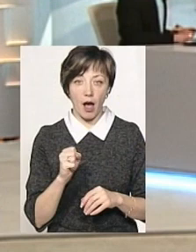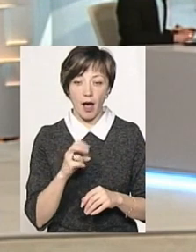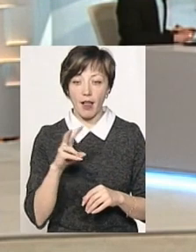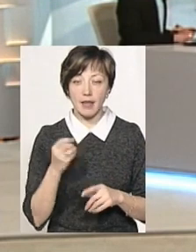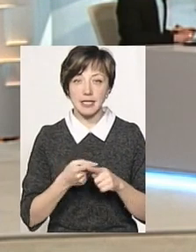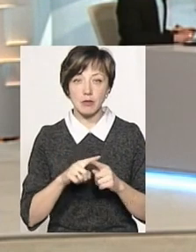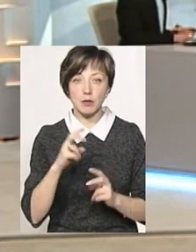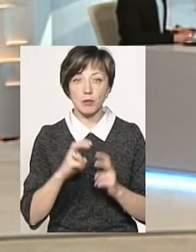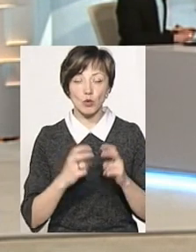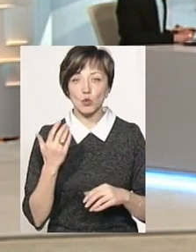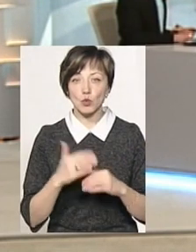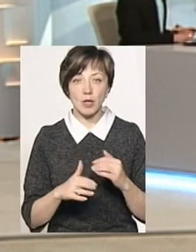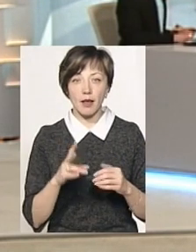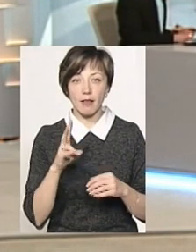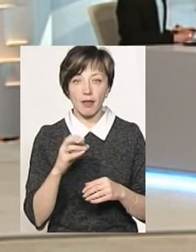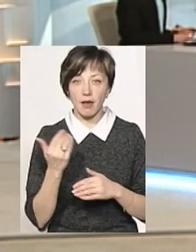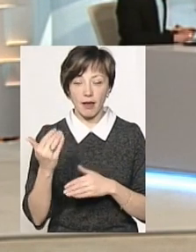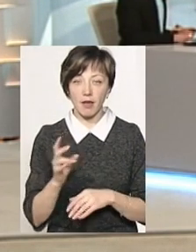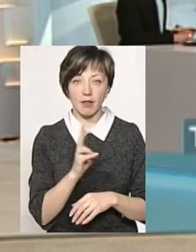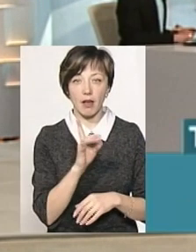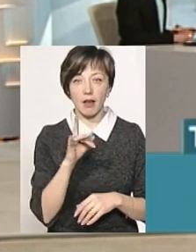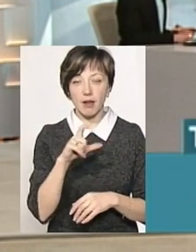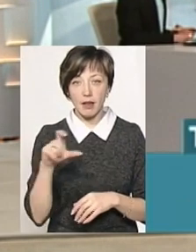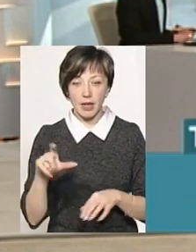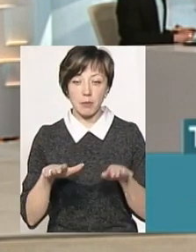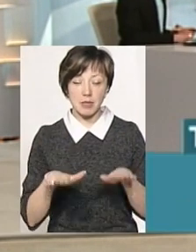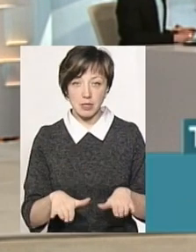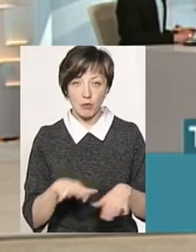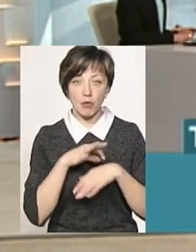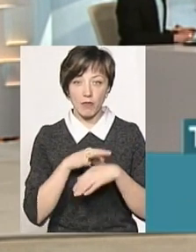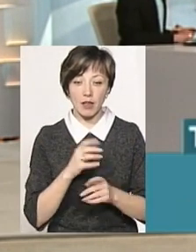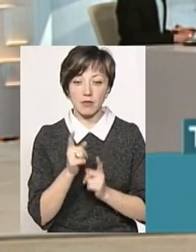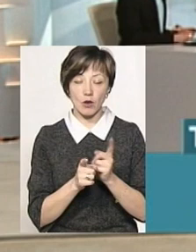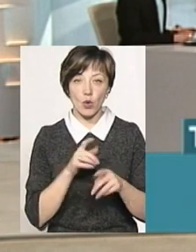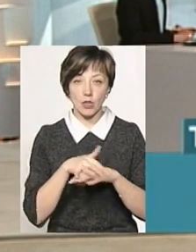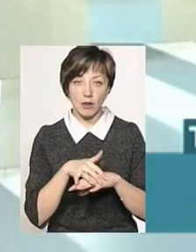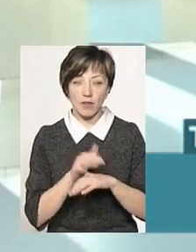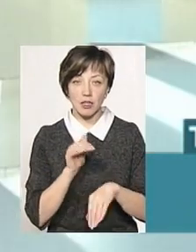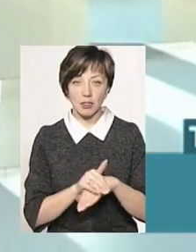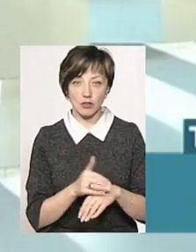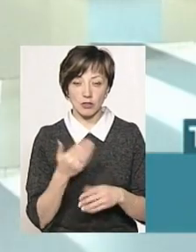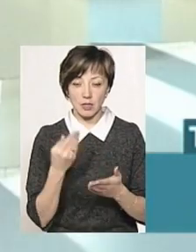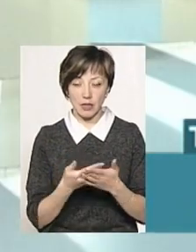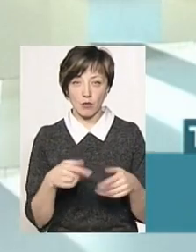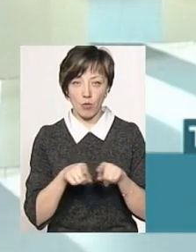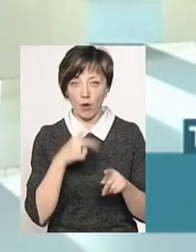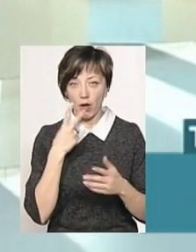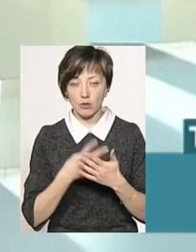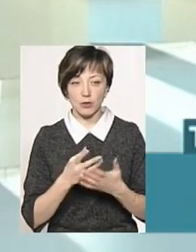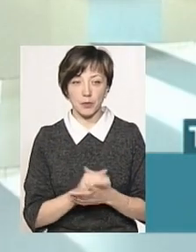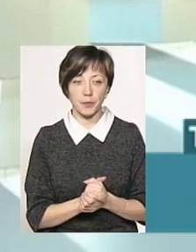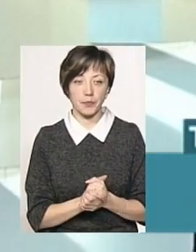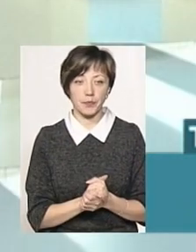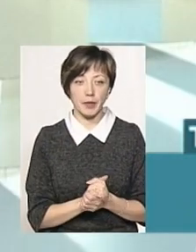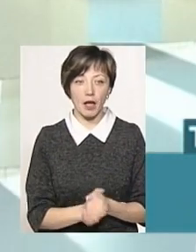Але ці підприємства вже є не ліцензіатами національної комісії. І на місцях провели всі розрахунки, от вони фактичні розрахунки такі показують.